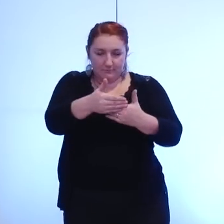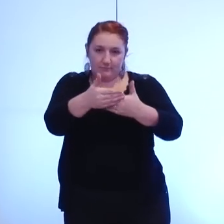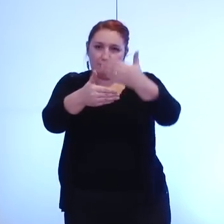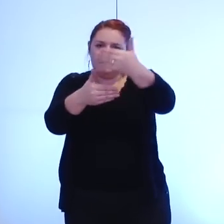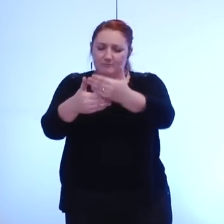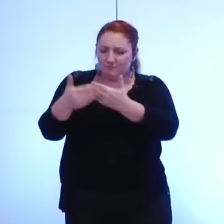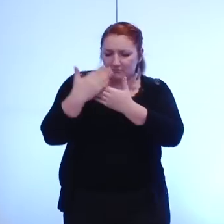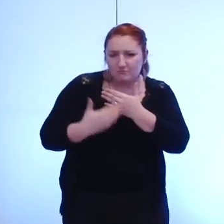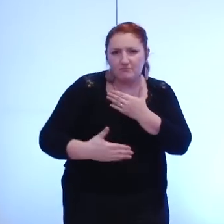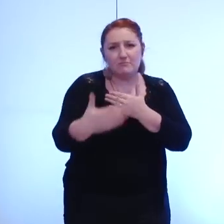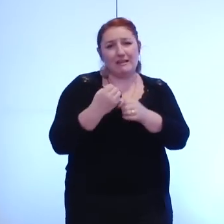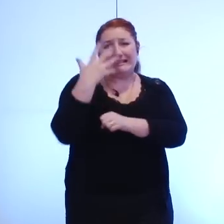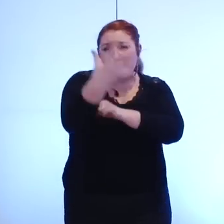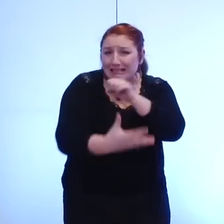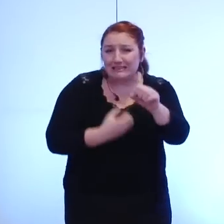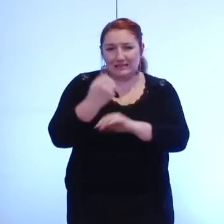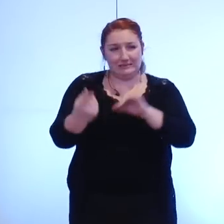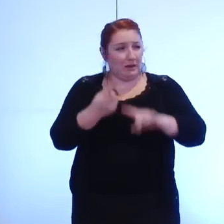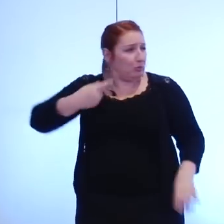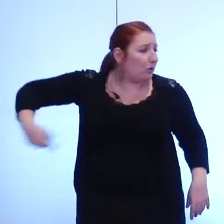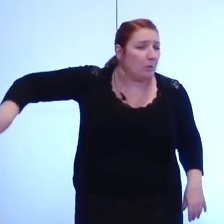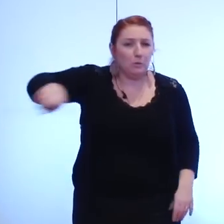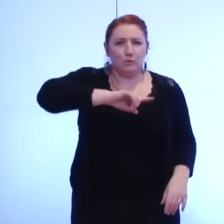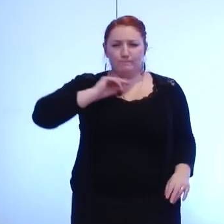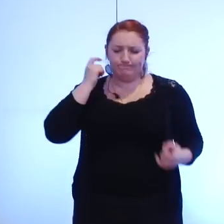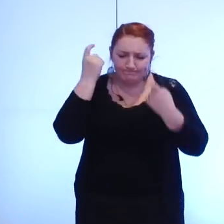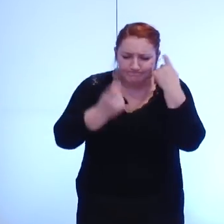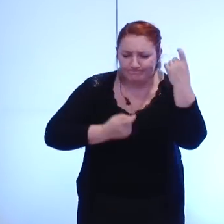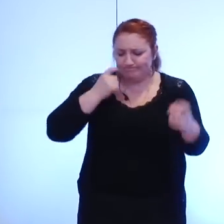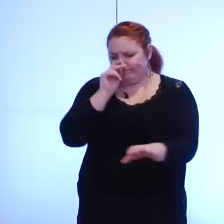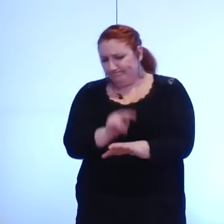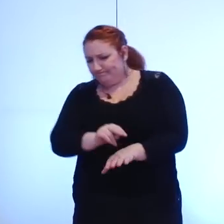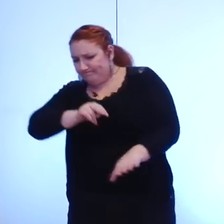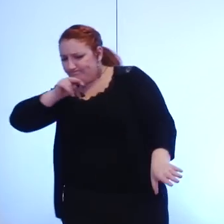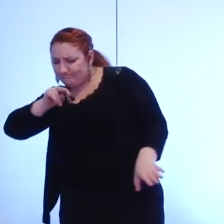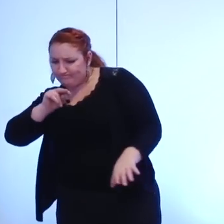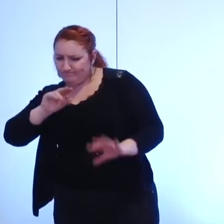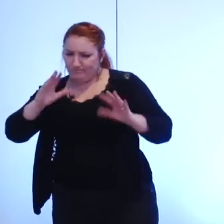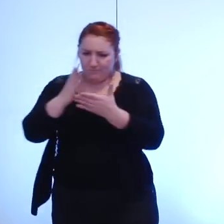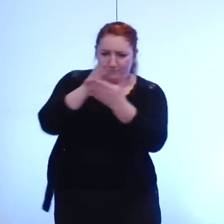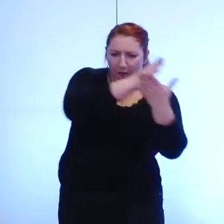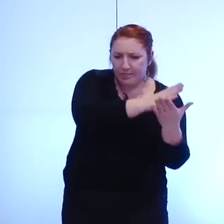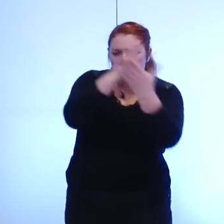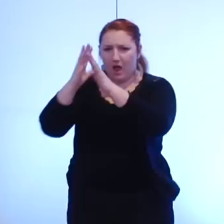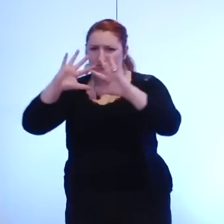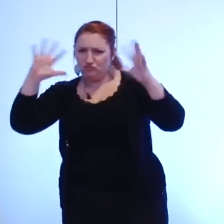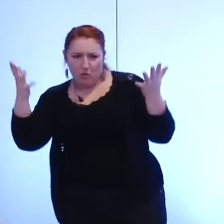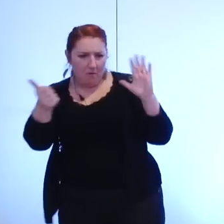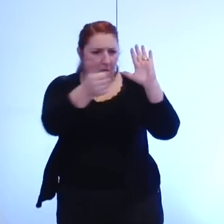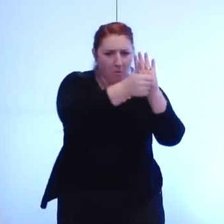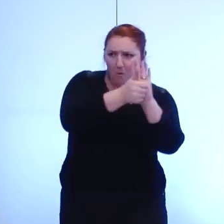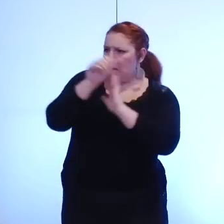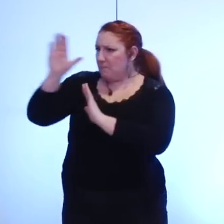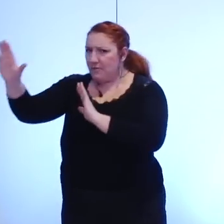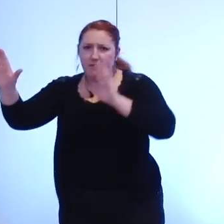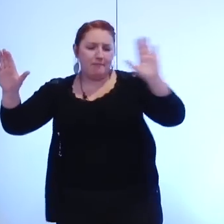à nous interroger de toute façon sur justement ces articulations et c'est de cela dont on